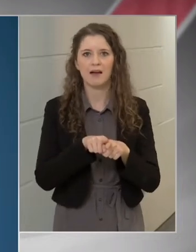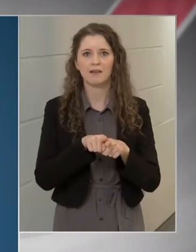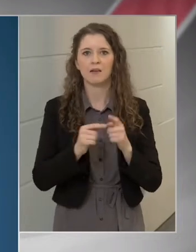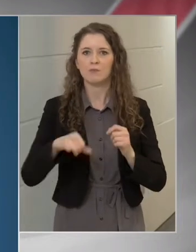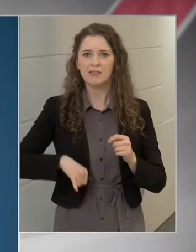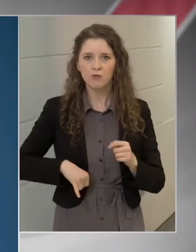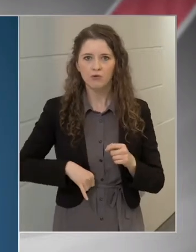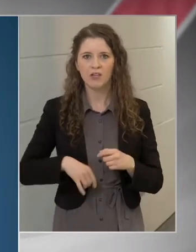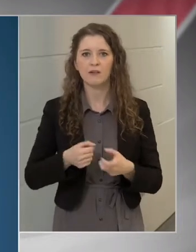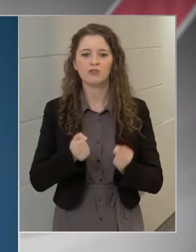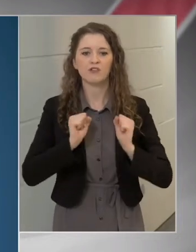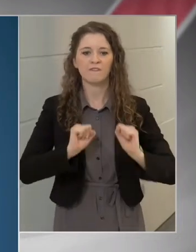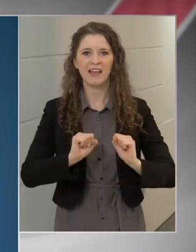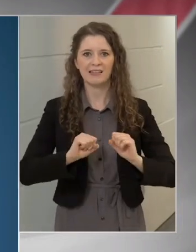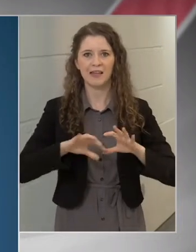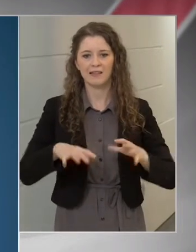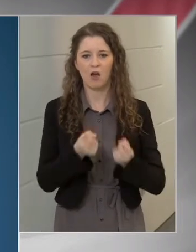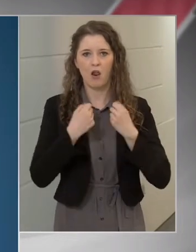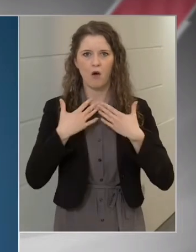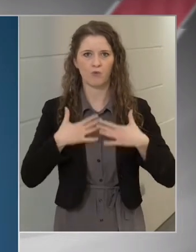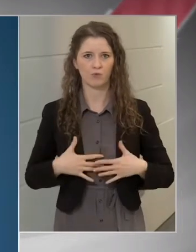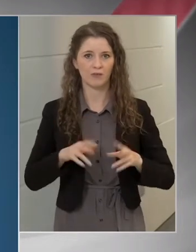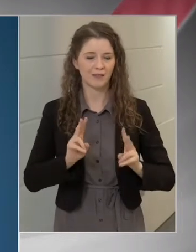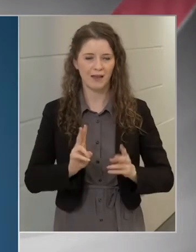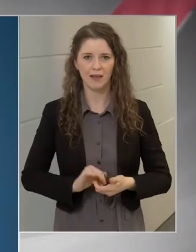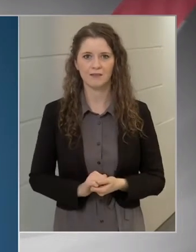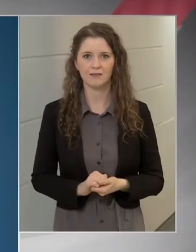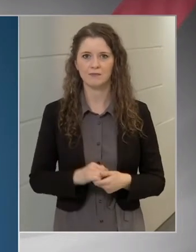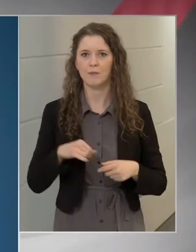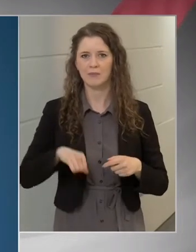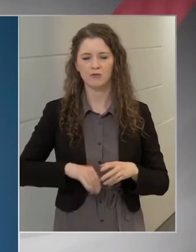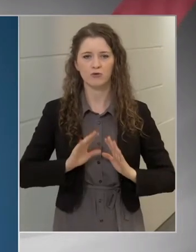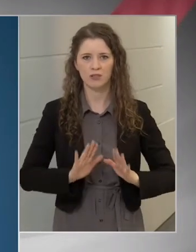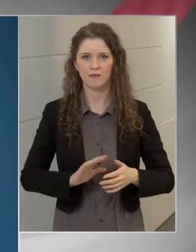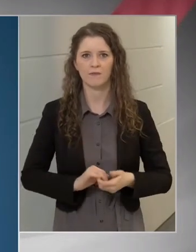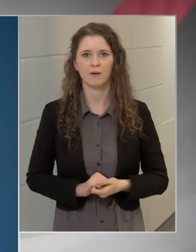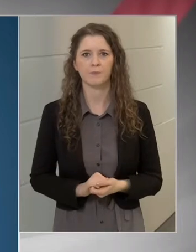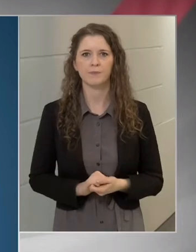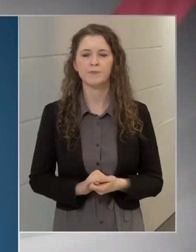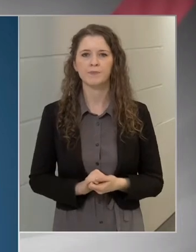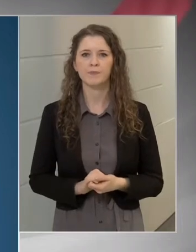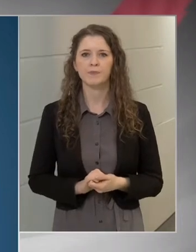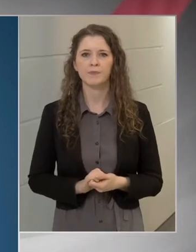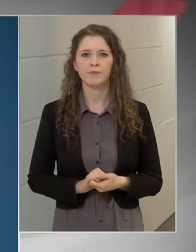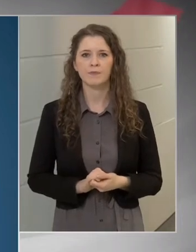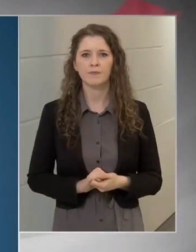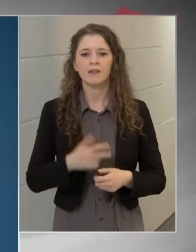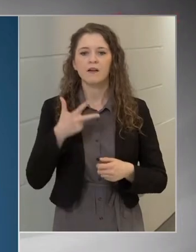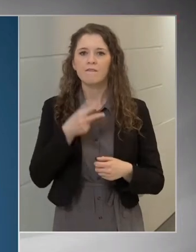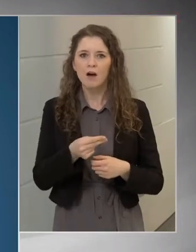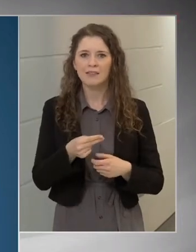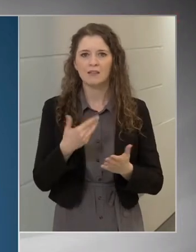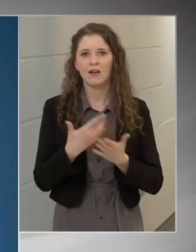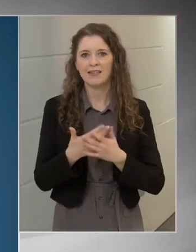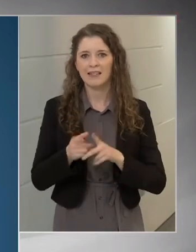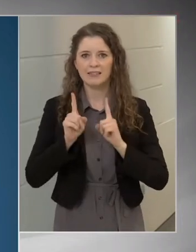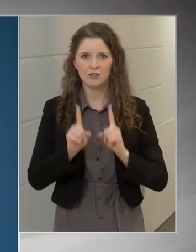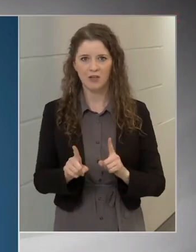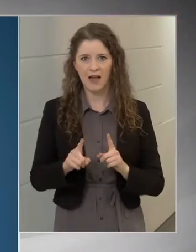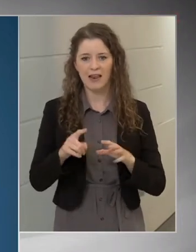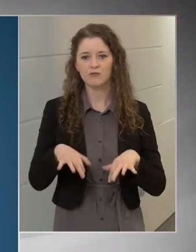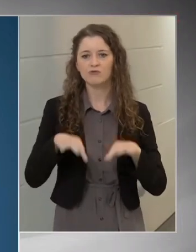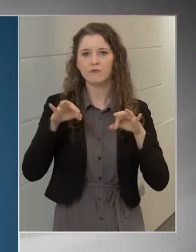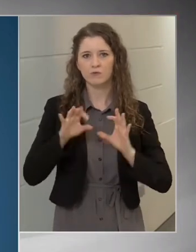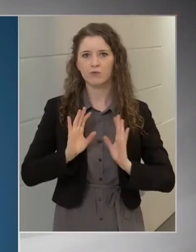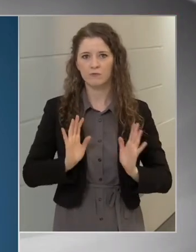elérésére. Mint ahogy az már sokszor elhangzott, a vakcinák rendelkezési állásának függvényében szervezzük az